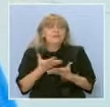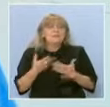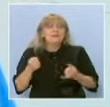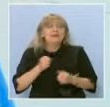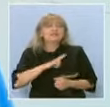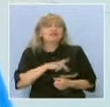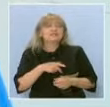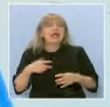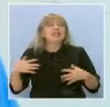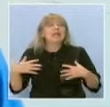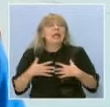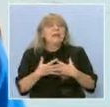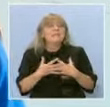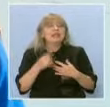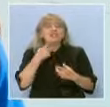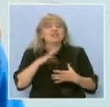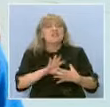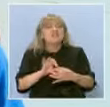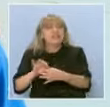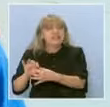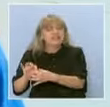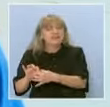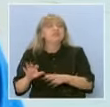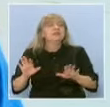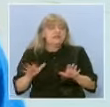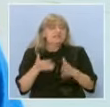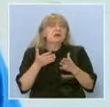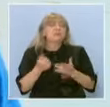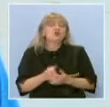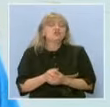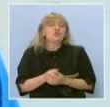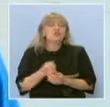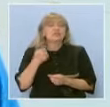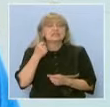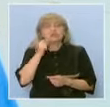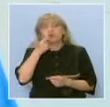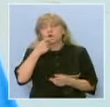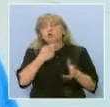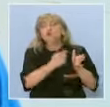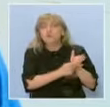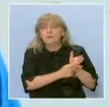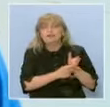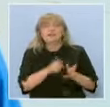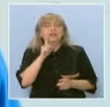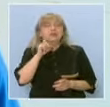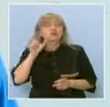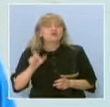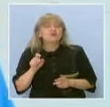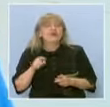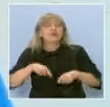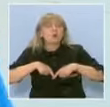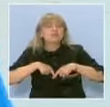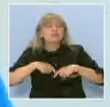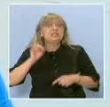социални мрежи и вериги. И започнах именно с прочувачите думи на Сартър, че човек е осъден да бъде